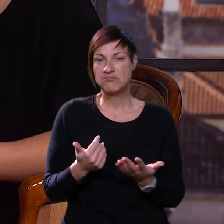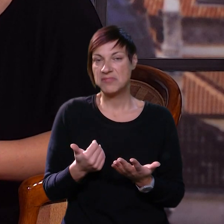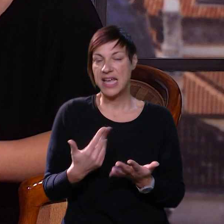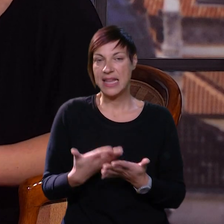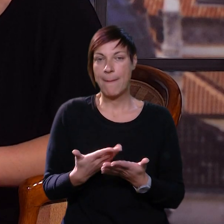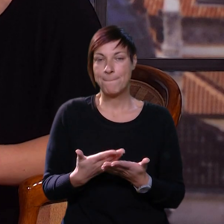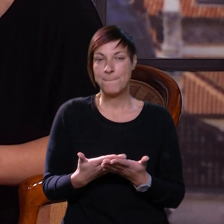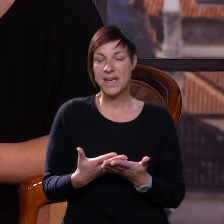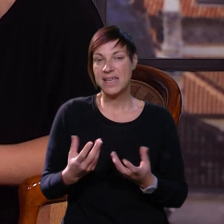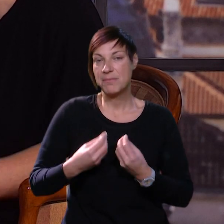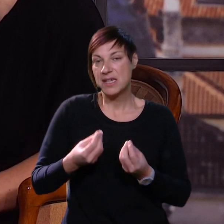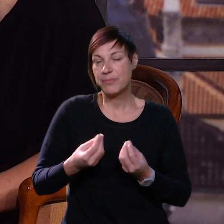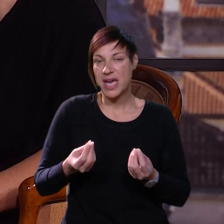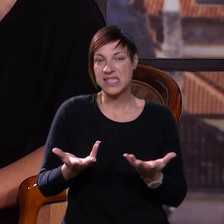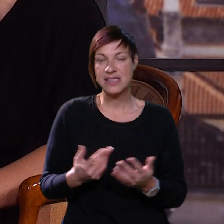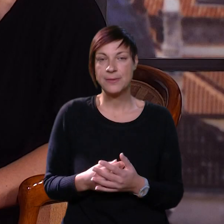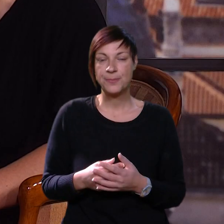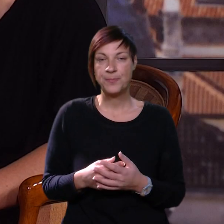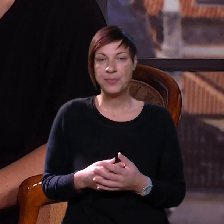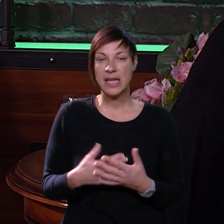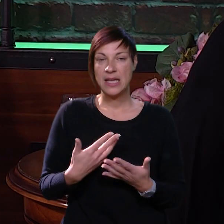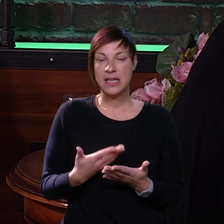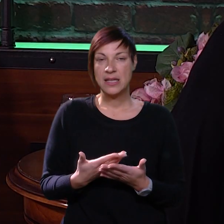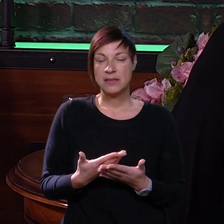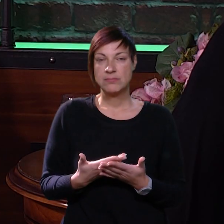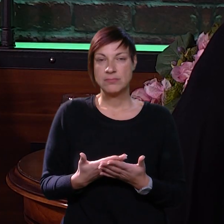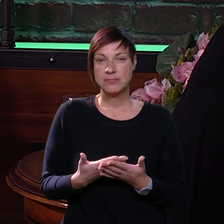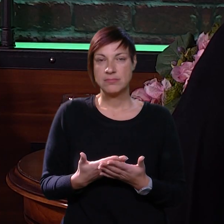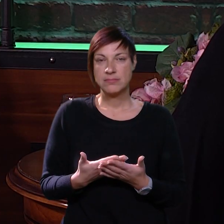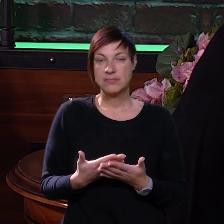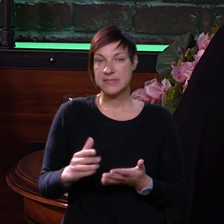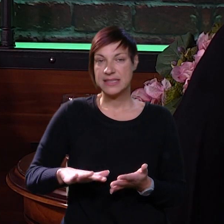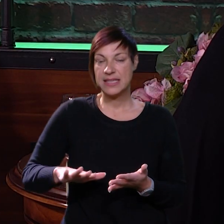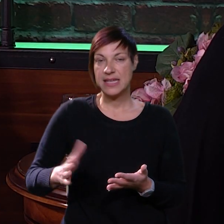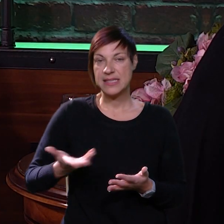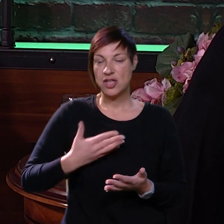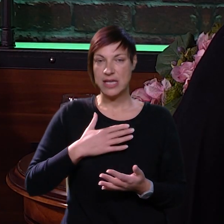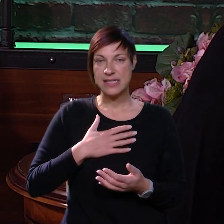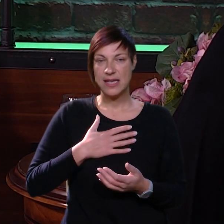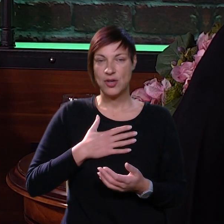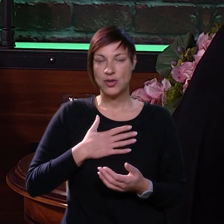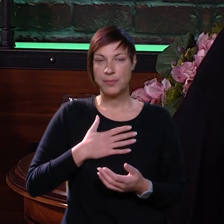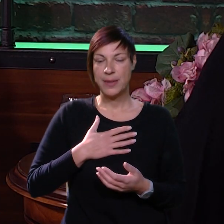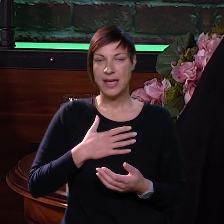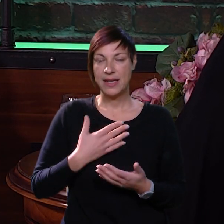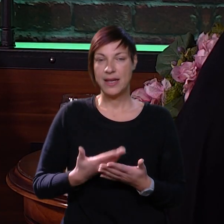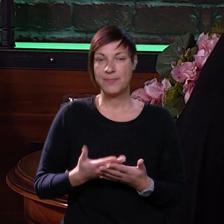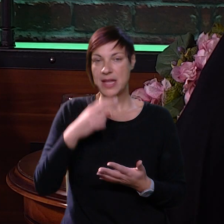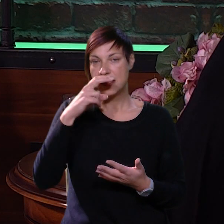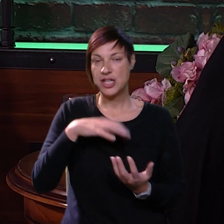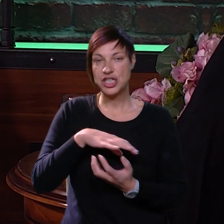ako nam možete na jedan primjer izdvojiti? To zapravo nađešće djeca dolaze kod mene na